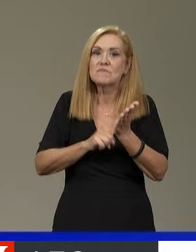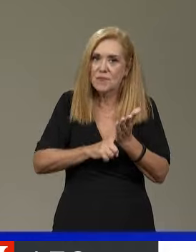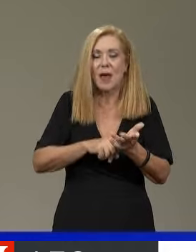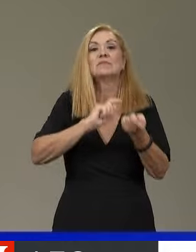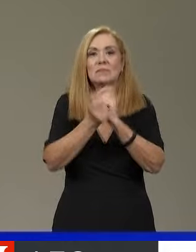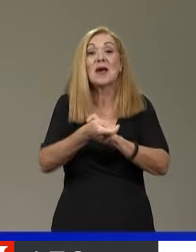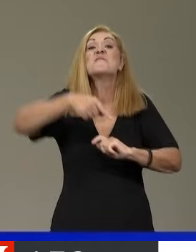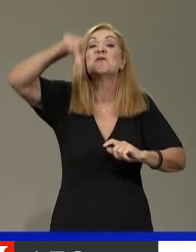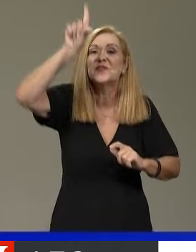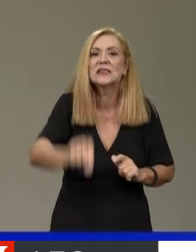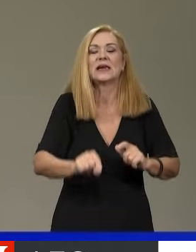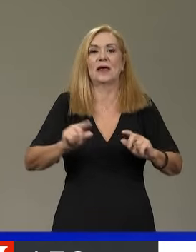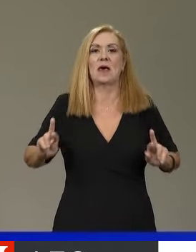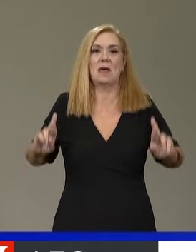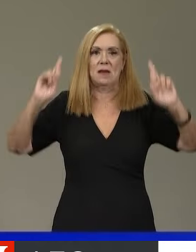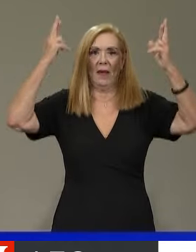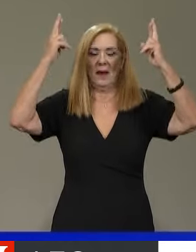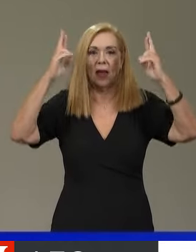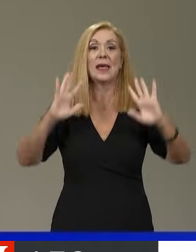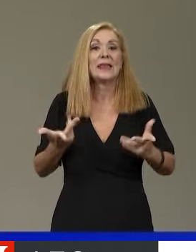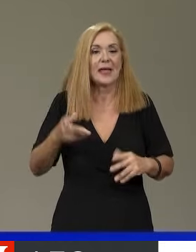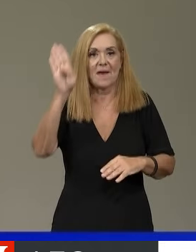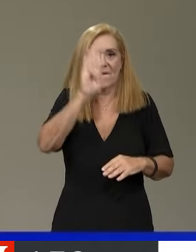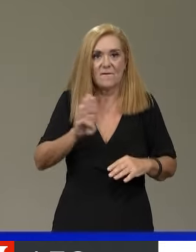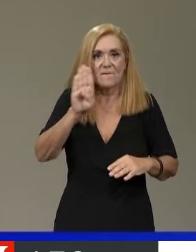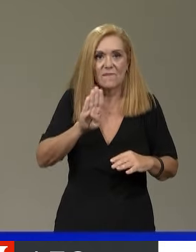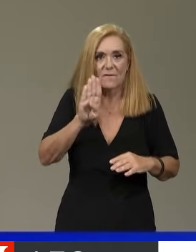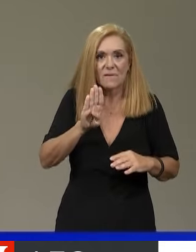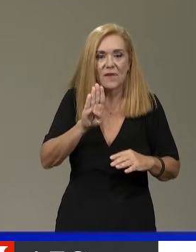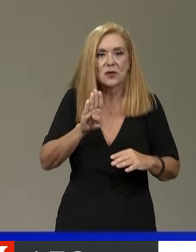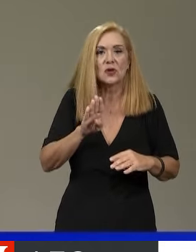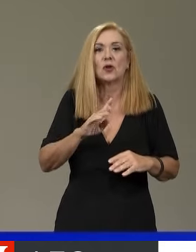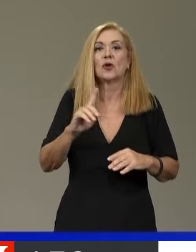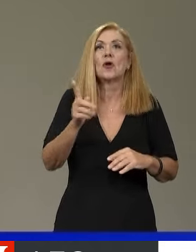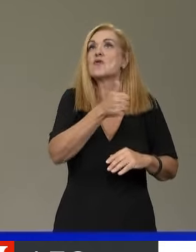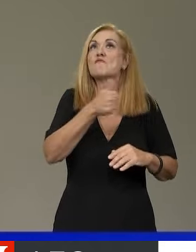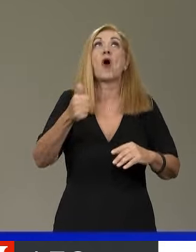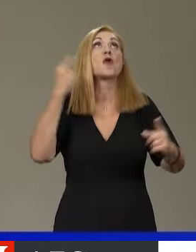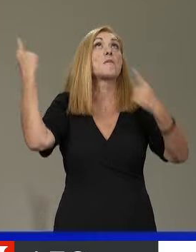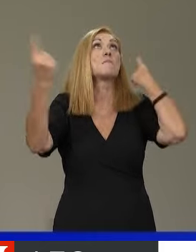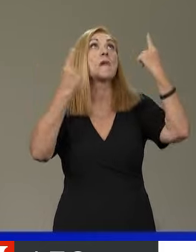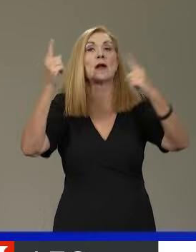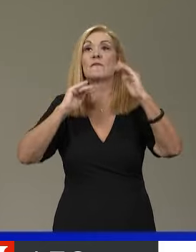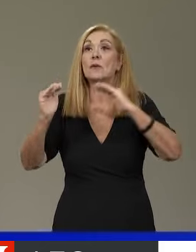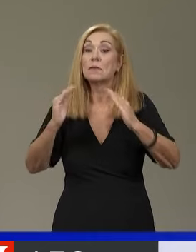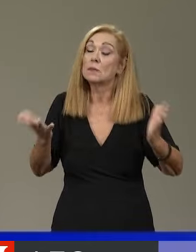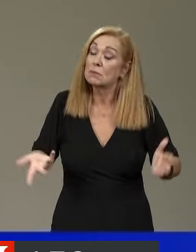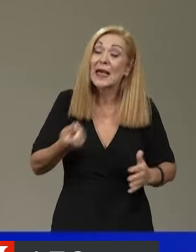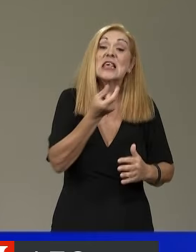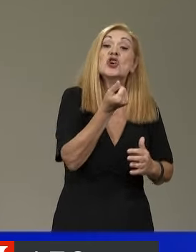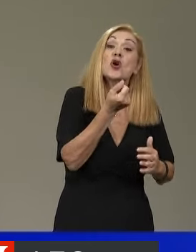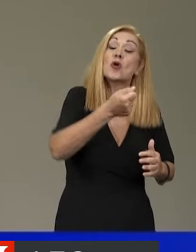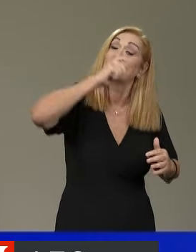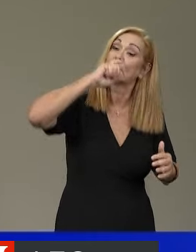ενέργεια. Διότι η βιωσιμότητα δεν είναι μόνο μια οικολογική επιταγή. Είναι και μια οικονομική